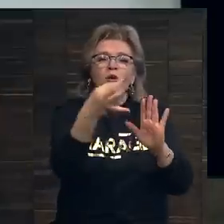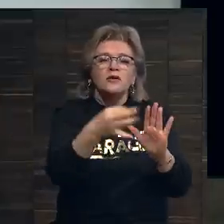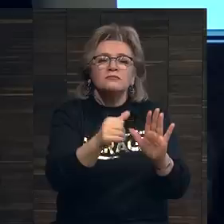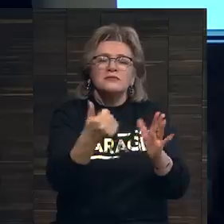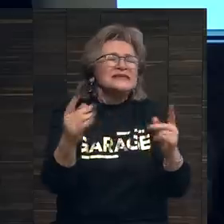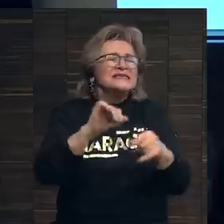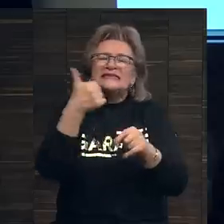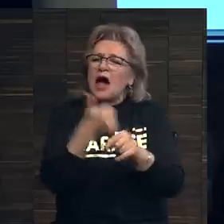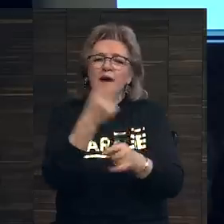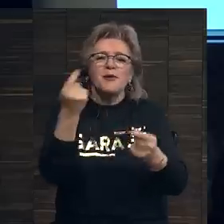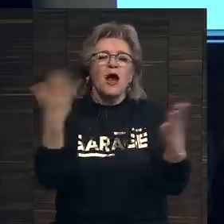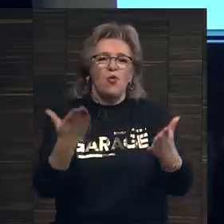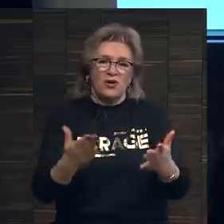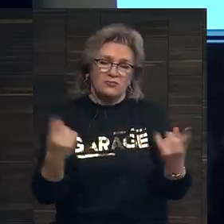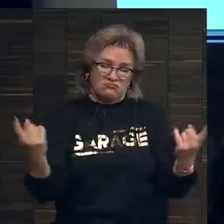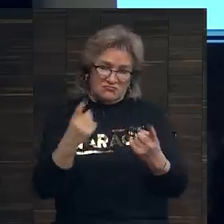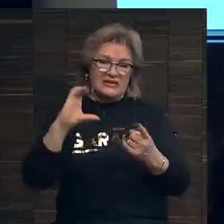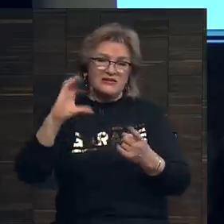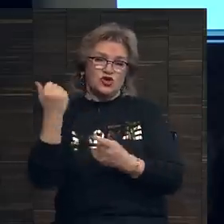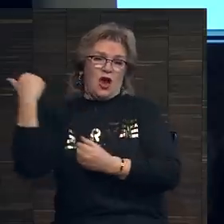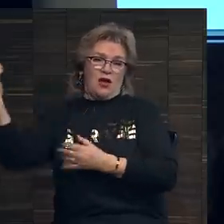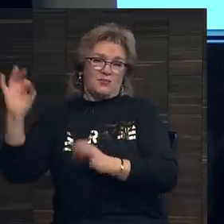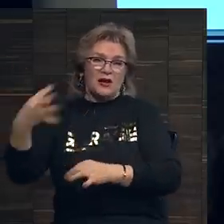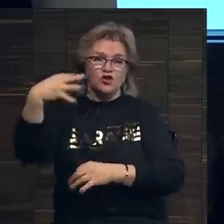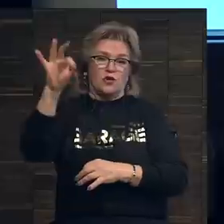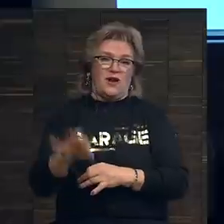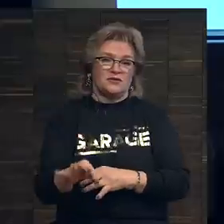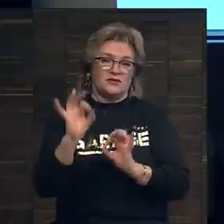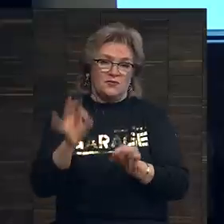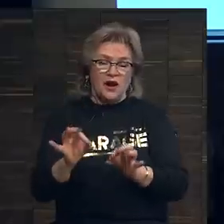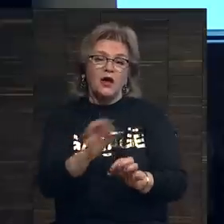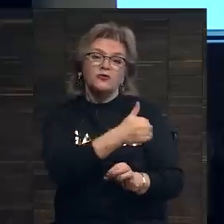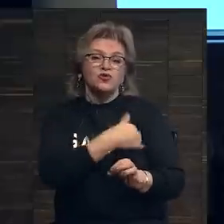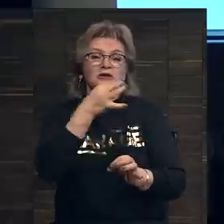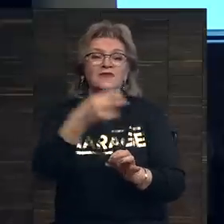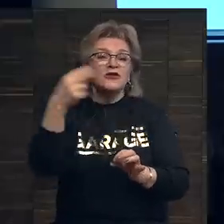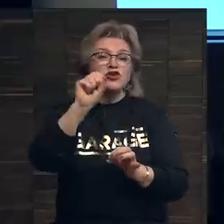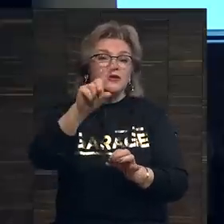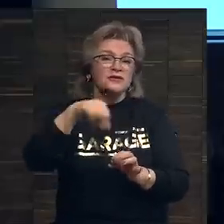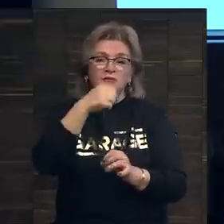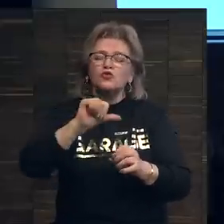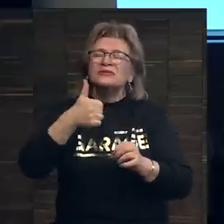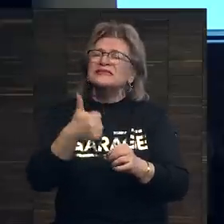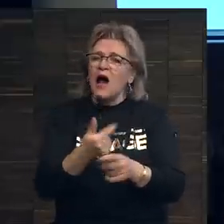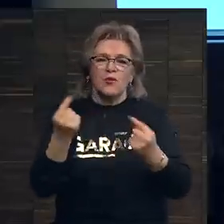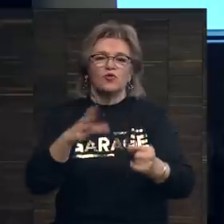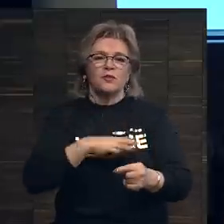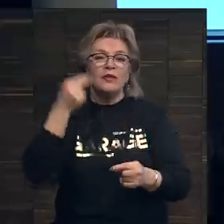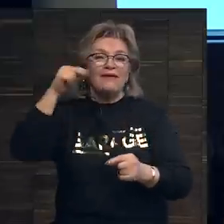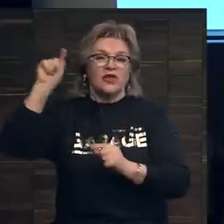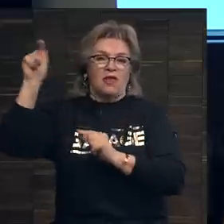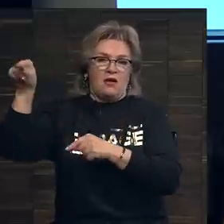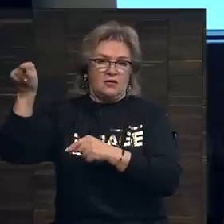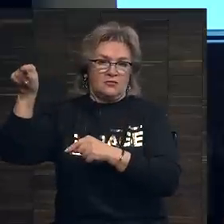крупнейший? Ну, как всегда, Соединенные Штаты, 40 процентов. Хотя я должен сказать, что в 2011 году крупнейший рынок был в